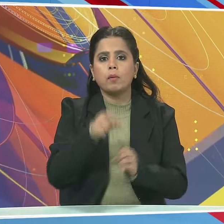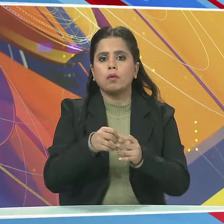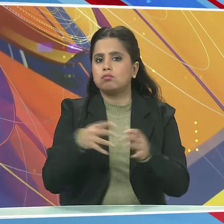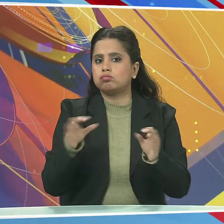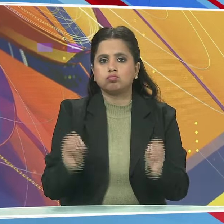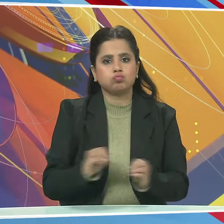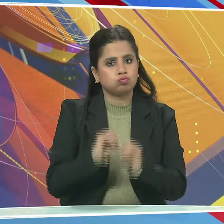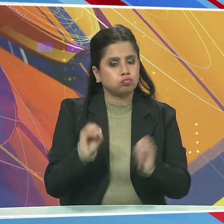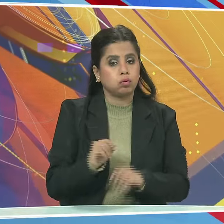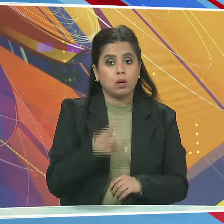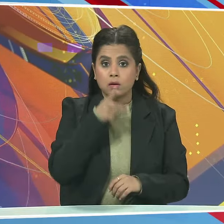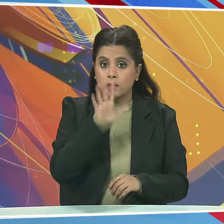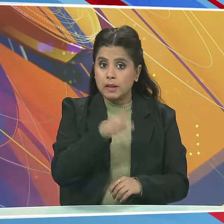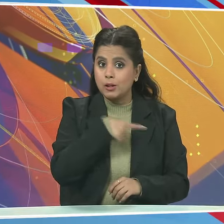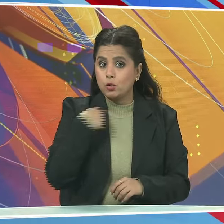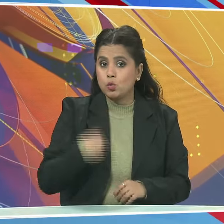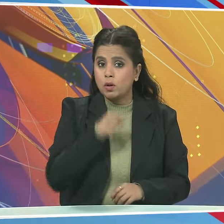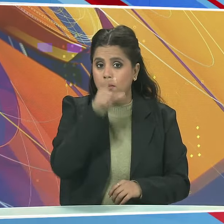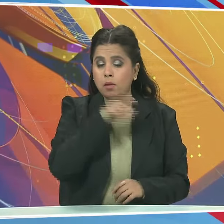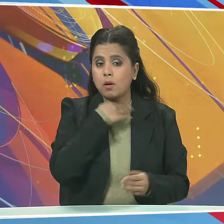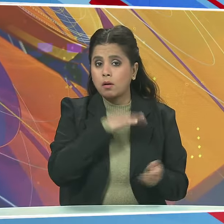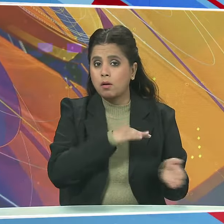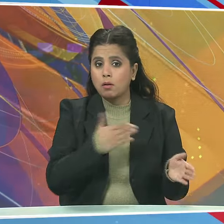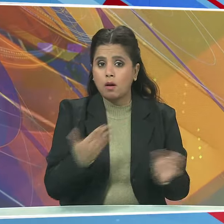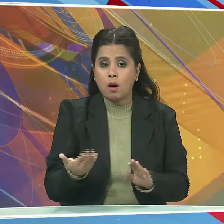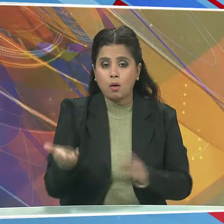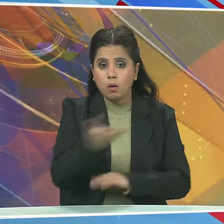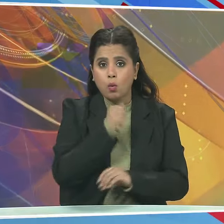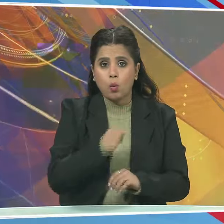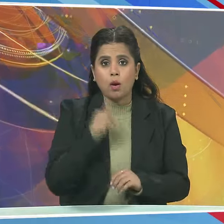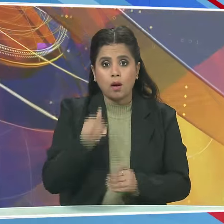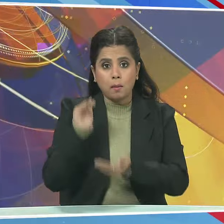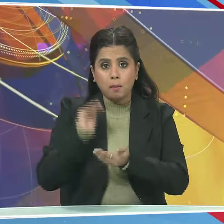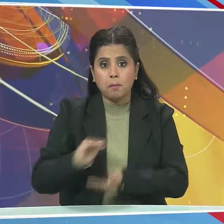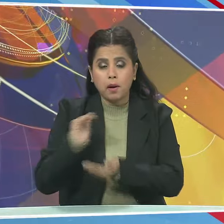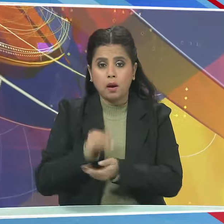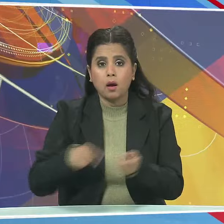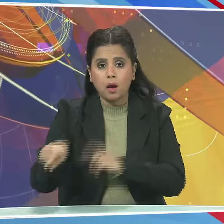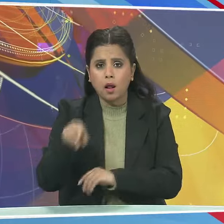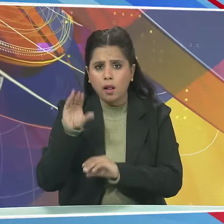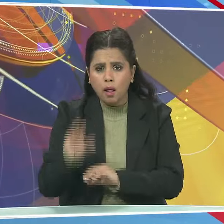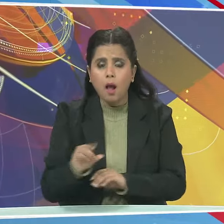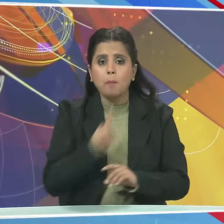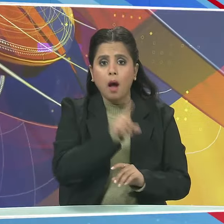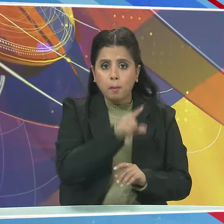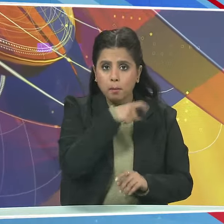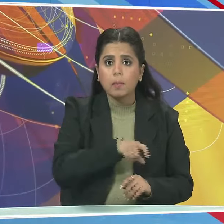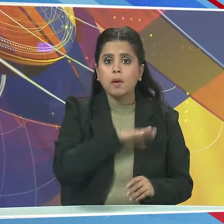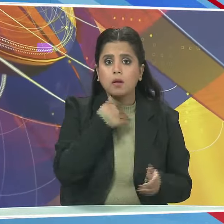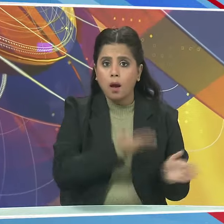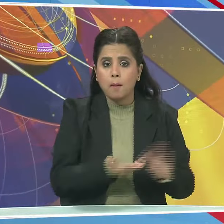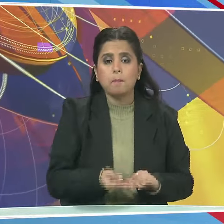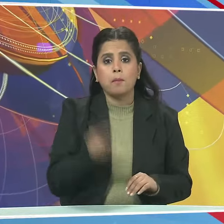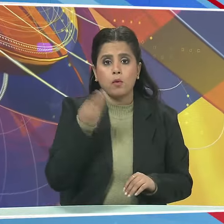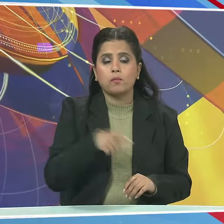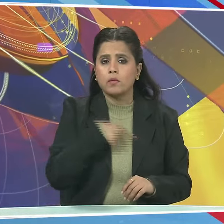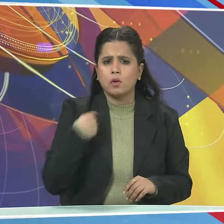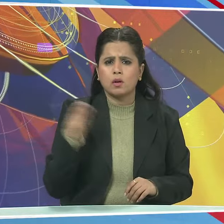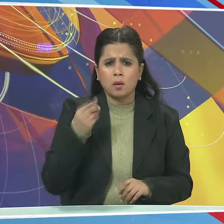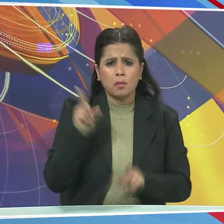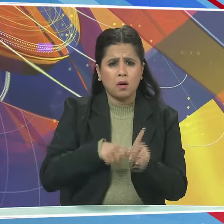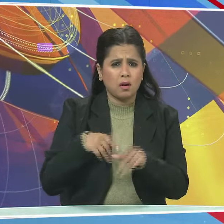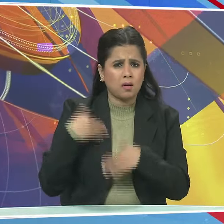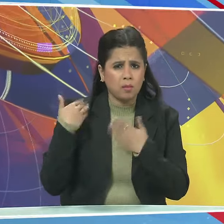बता दे की चीन में मरने वालों का आकड़ा पैदा होने वाले बच्चों से ज्यादा है चीन में कई दशकों तक